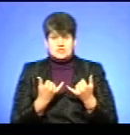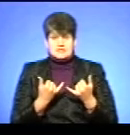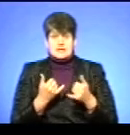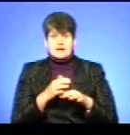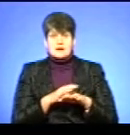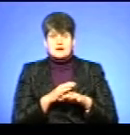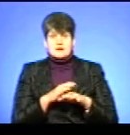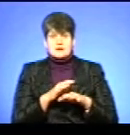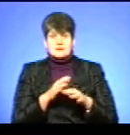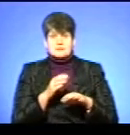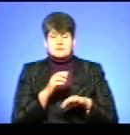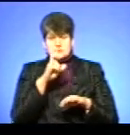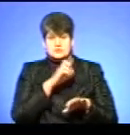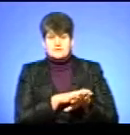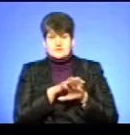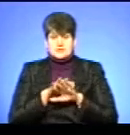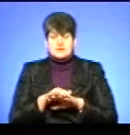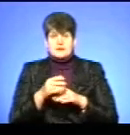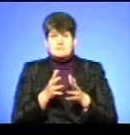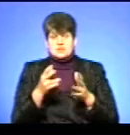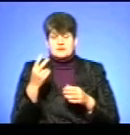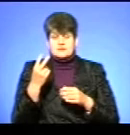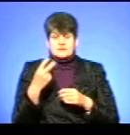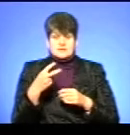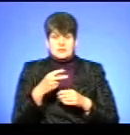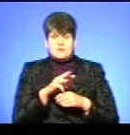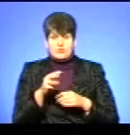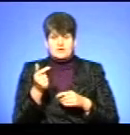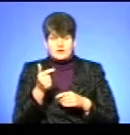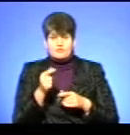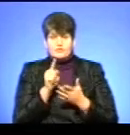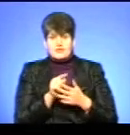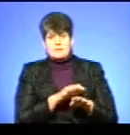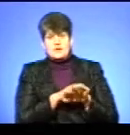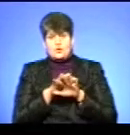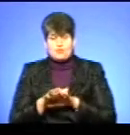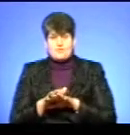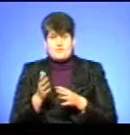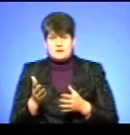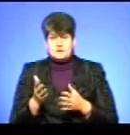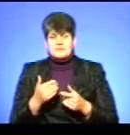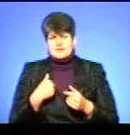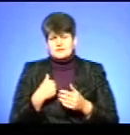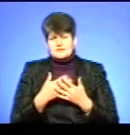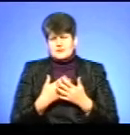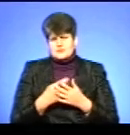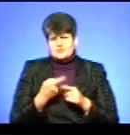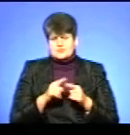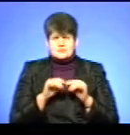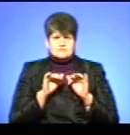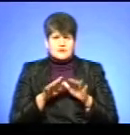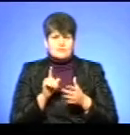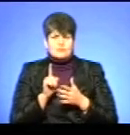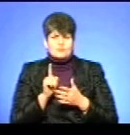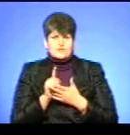рахунки більше 5 мільйонів гривень служба автомобільних доріг мала би перерахувати облавтодору. Мені здається, що ці речі треба здійснювати